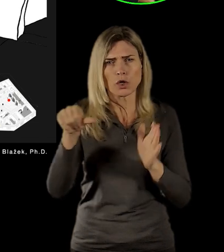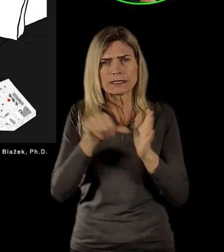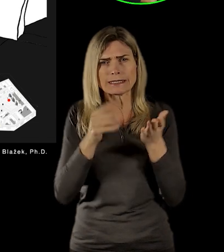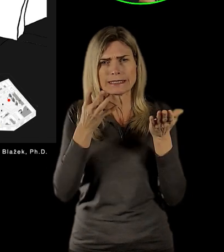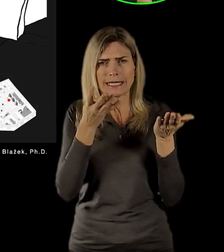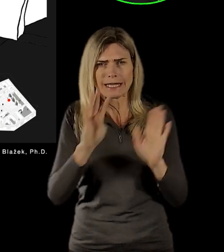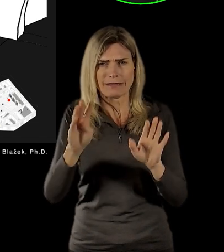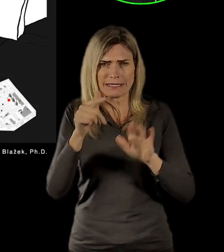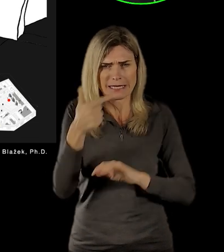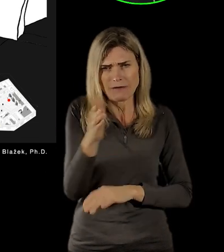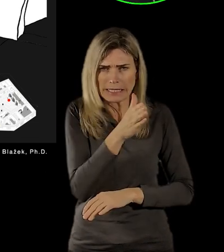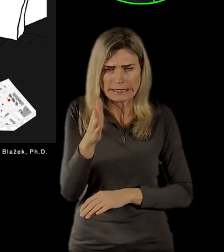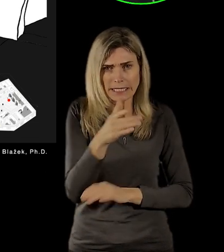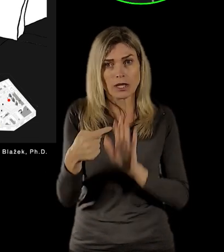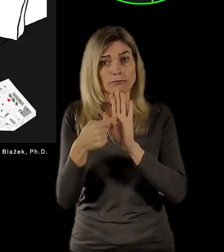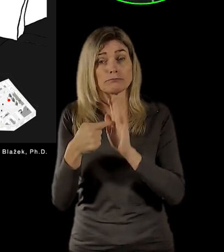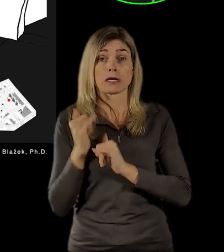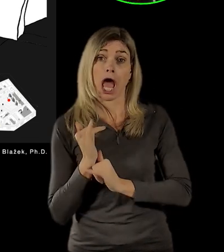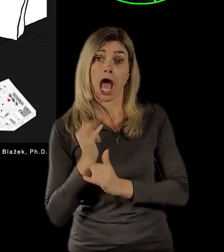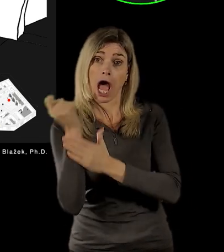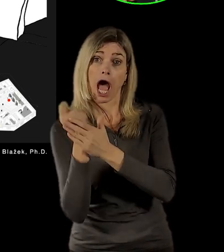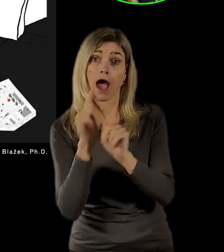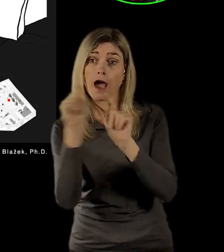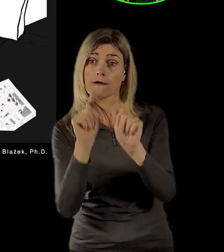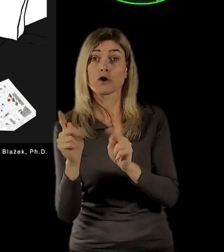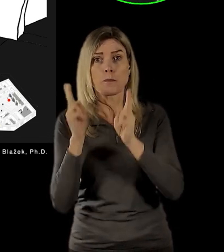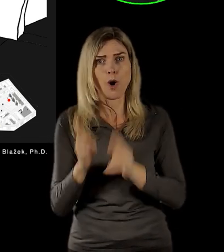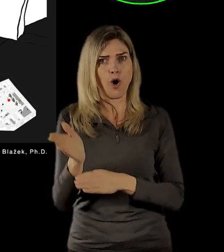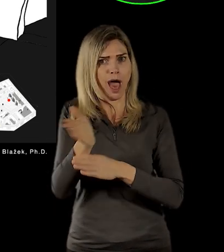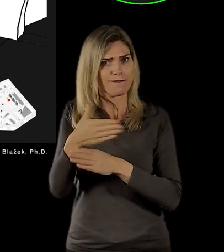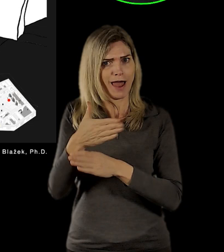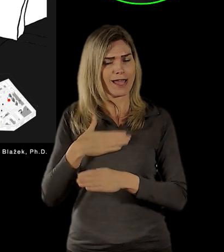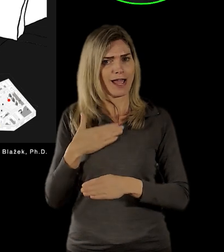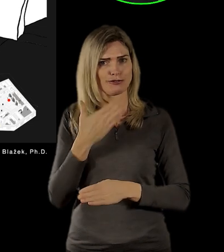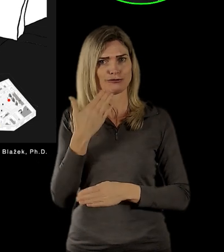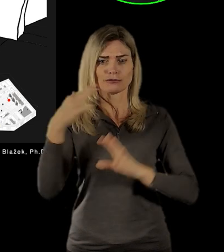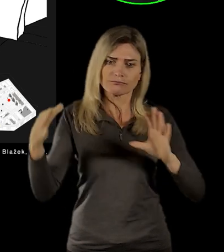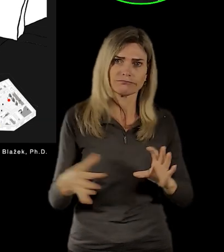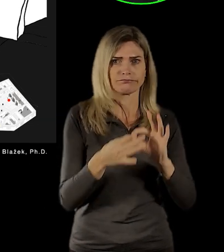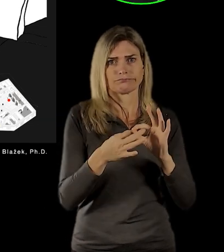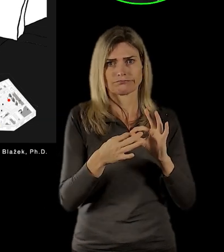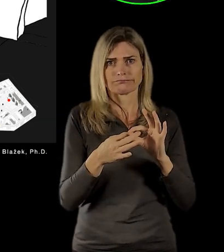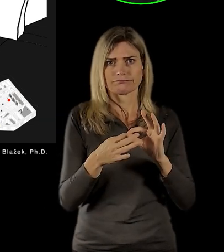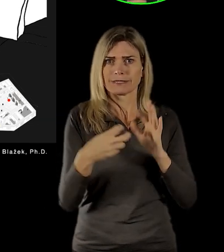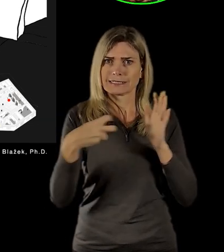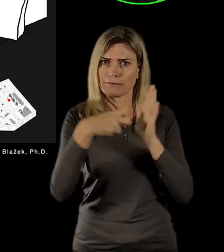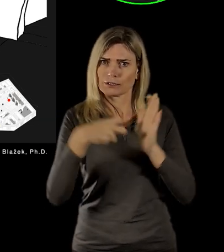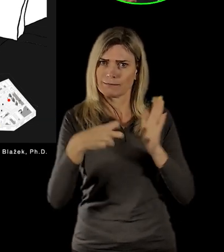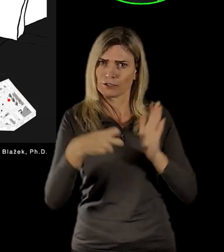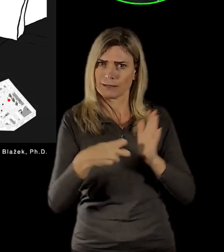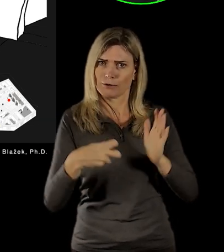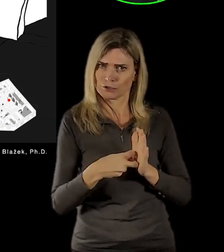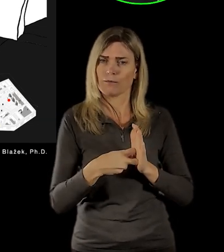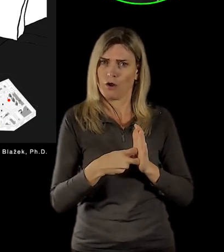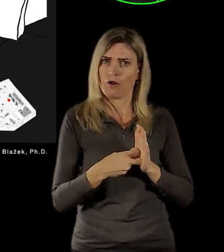velmi jednoduchým způsobem možnosti, které se odrážily tady v těch symbolech nebo v těch symbolech